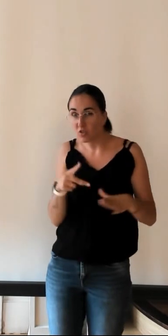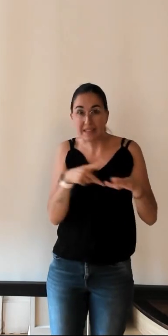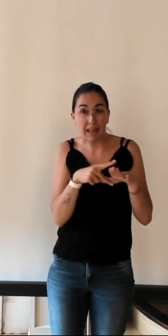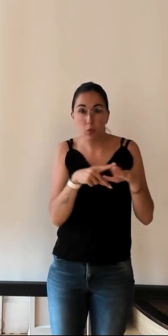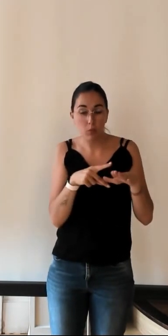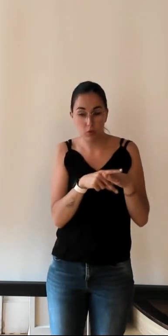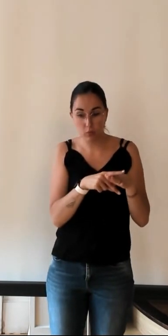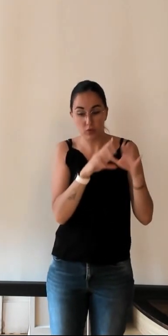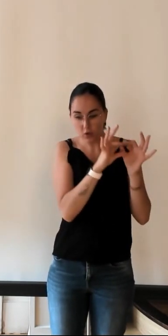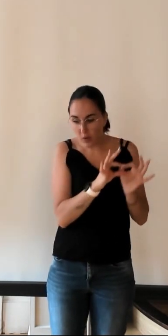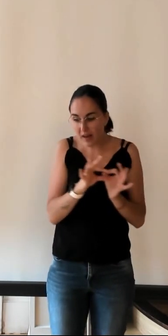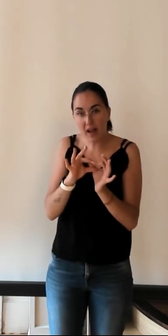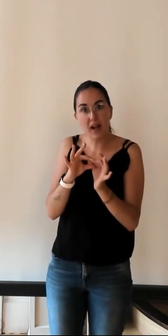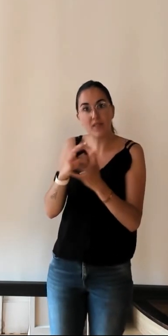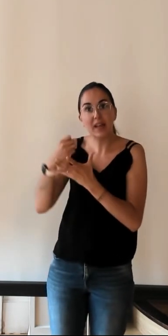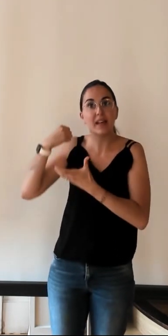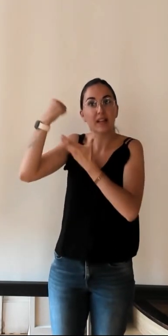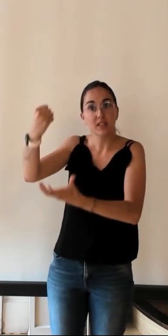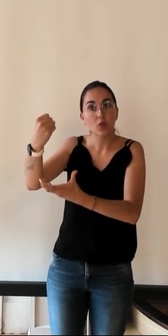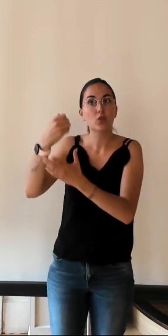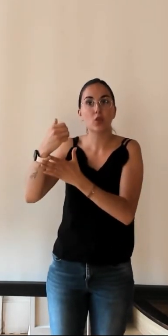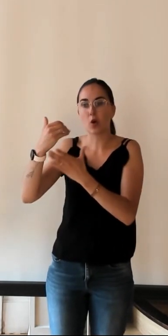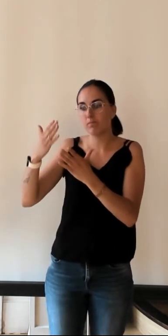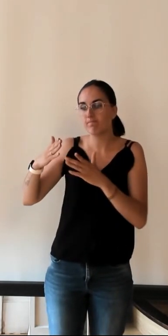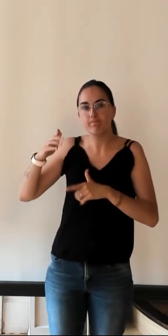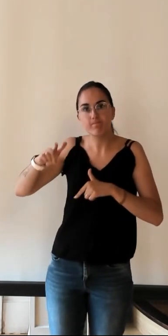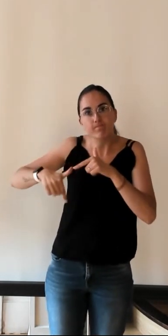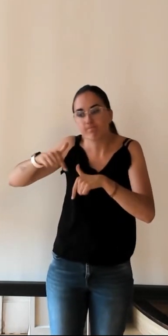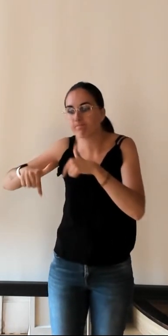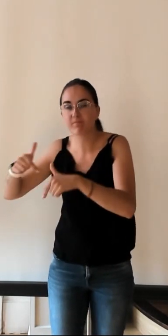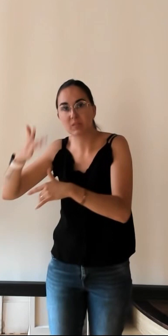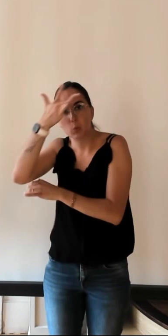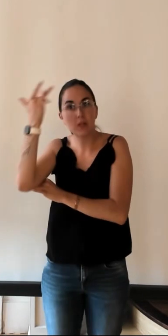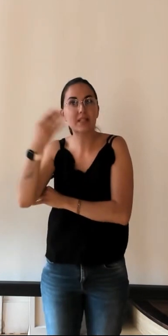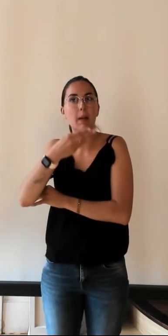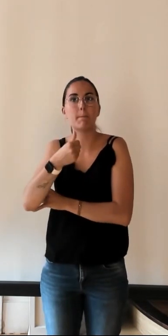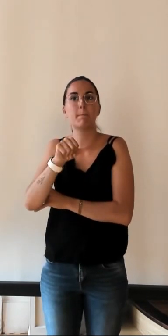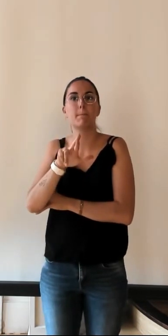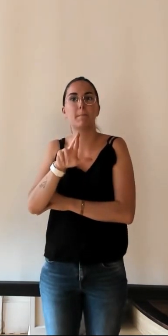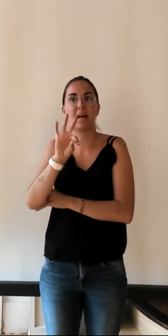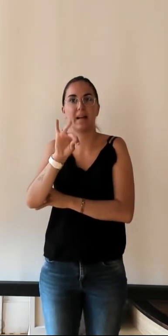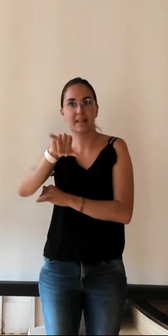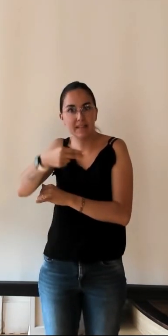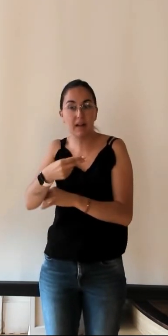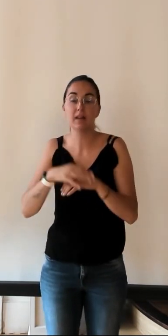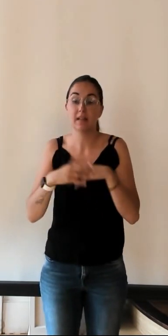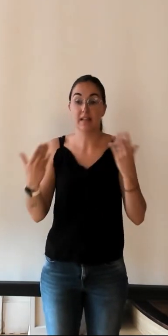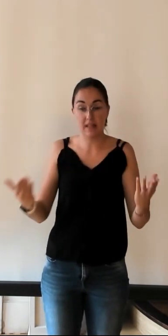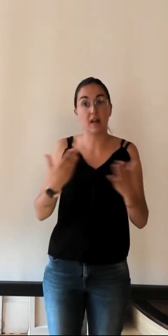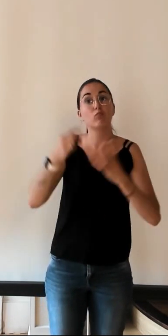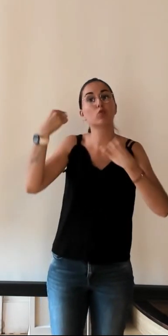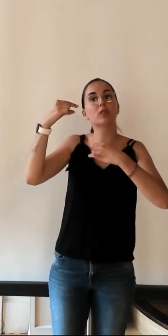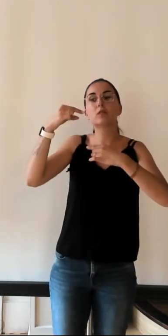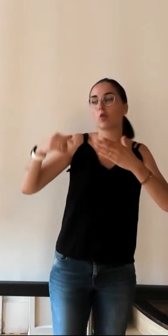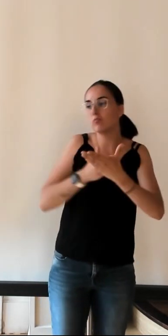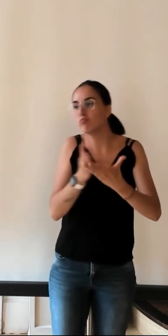tradition du pèlerinage de Saint-Martin et le tourisme de passage, comme la conférencière va nous l'expliquer, s'est développé